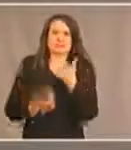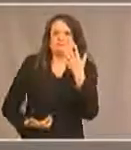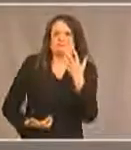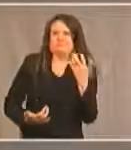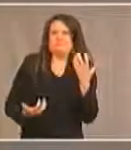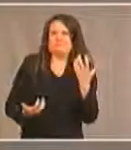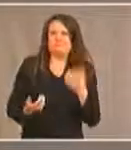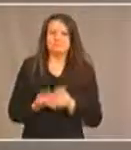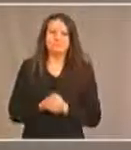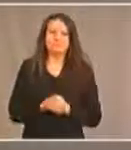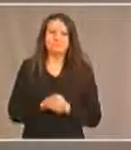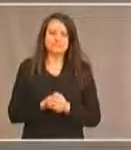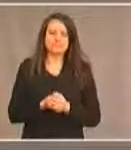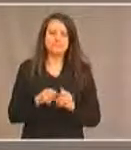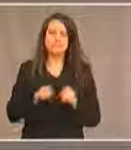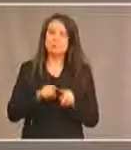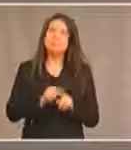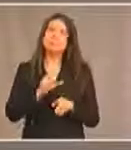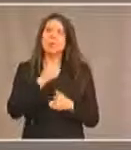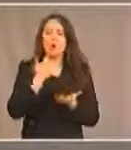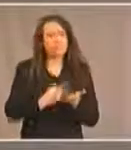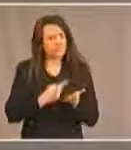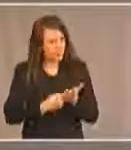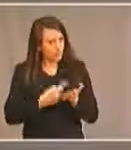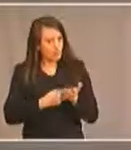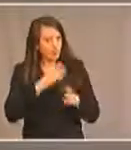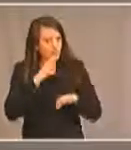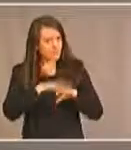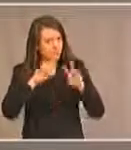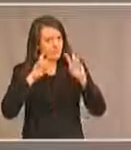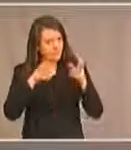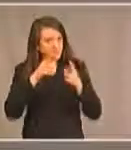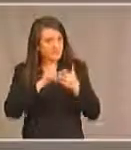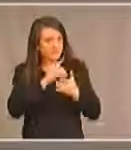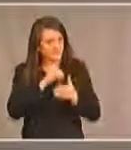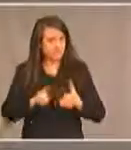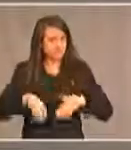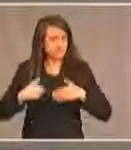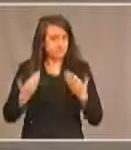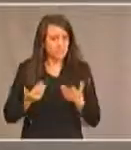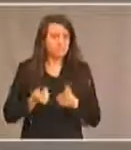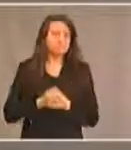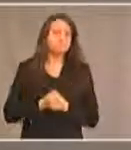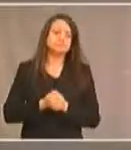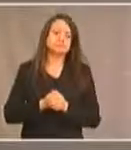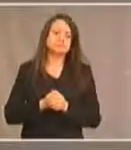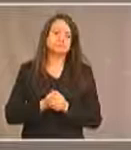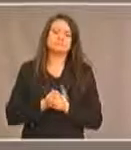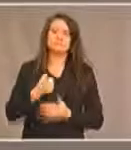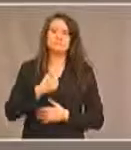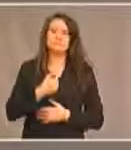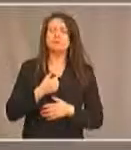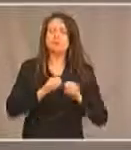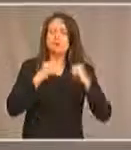et l'autre commentaire que je ferais concernant la discrimination c'est que en tant que